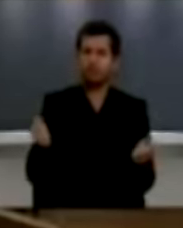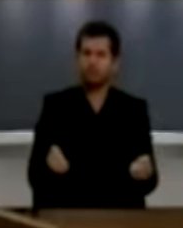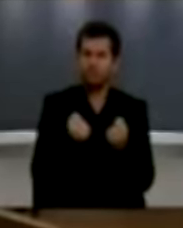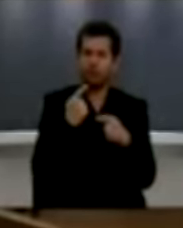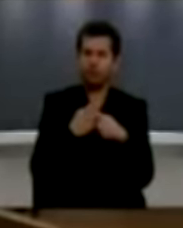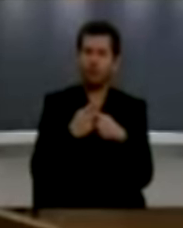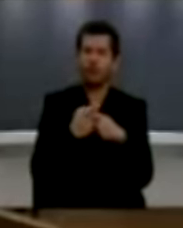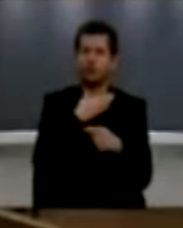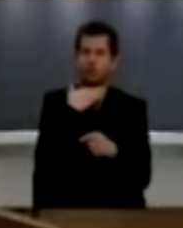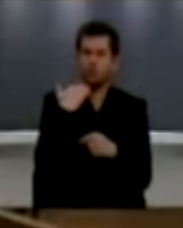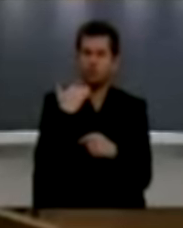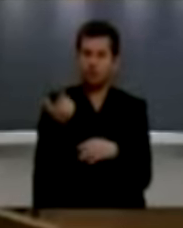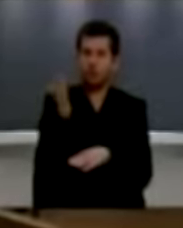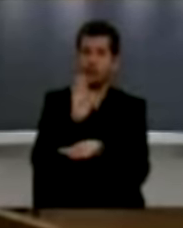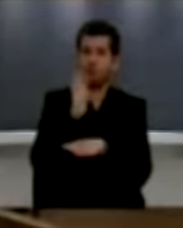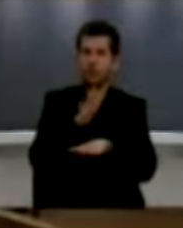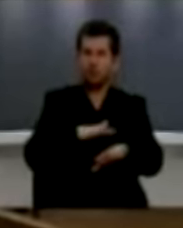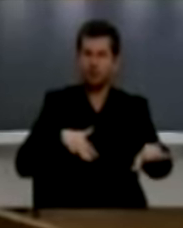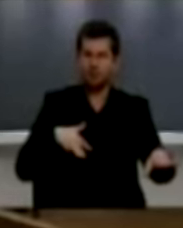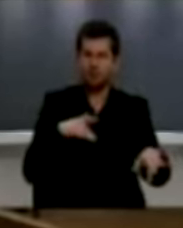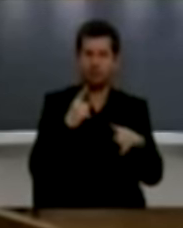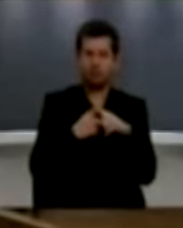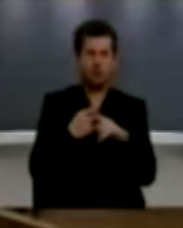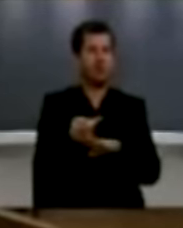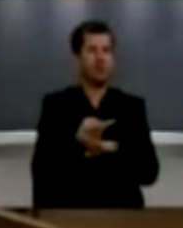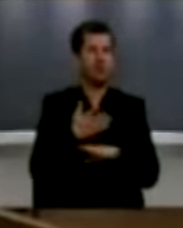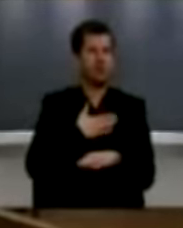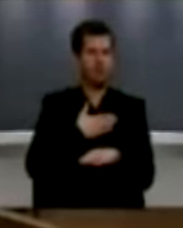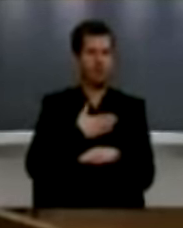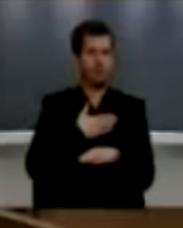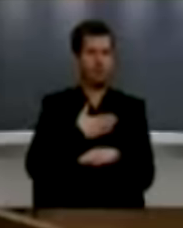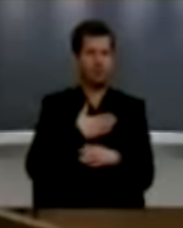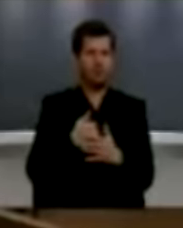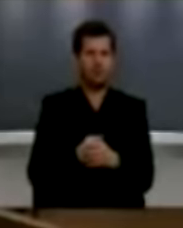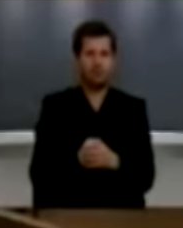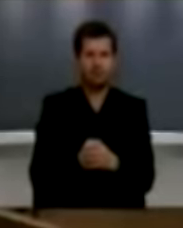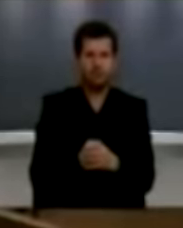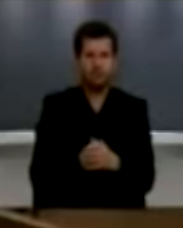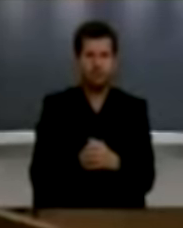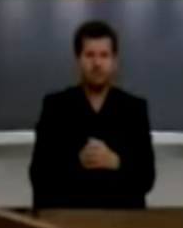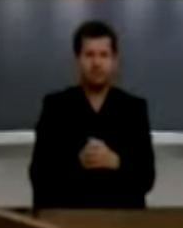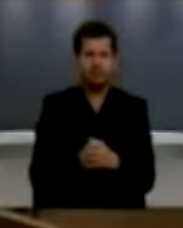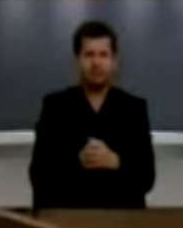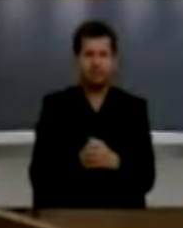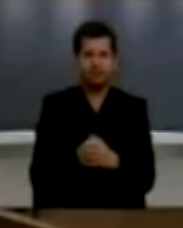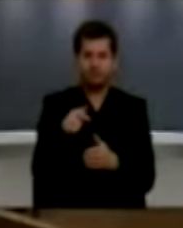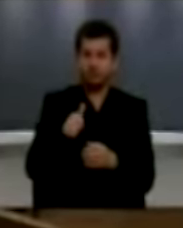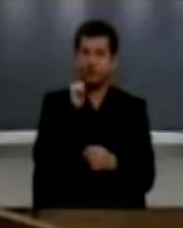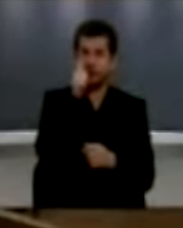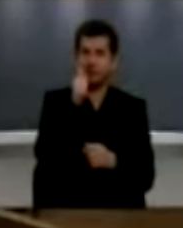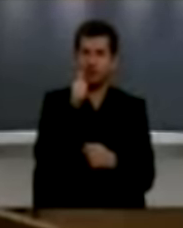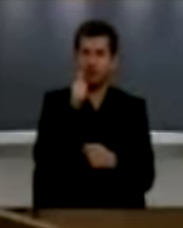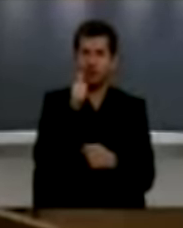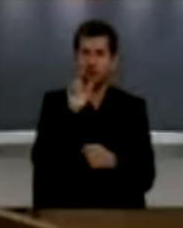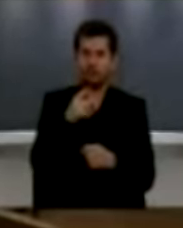fështirë për deputet e kuvendit edhe për shtetin tonë. Po, në këtë ditë është